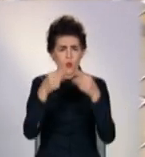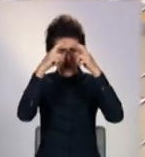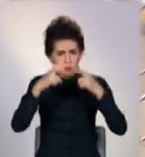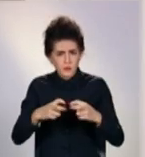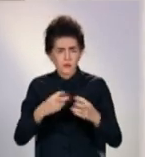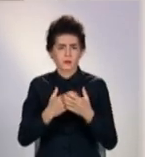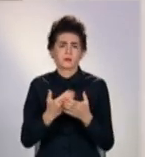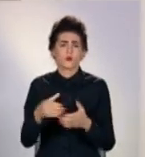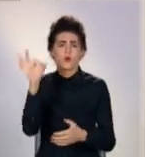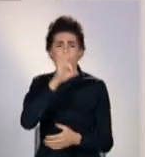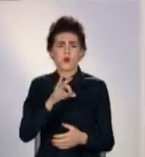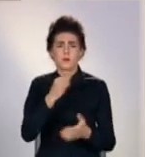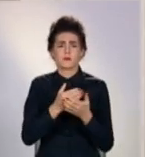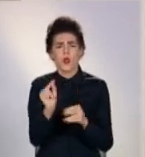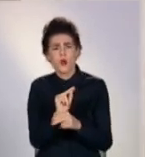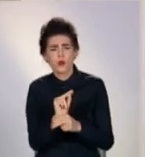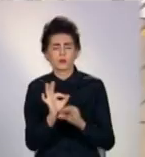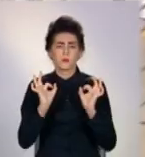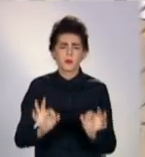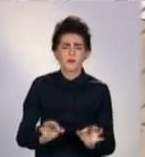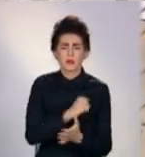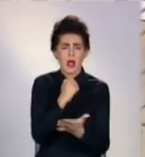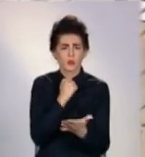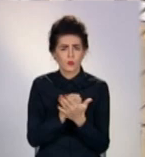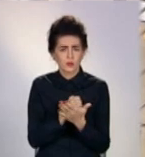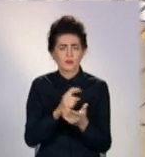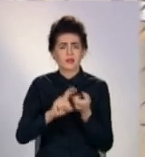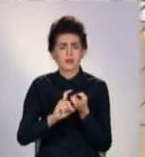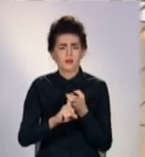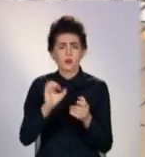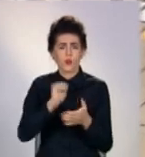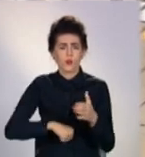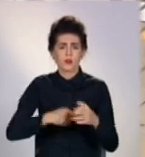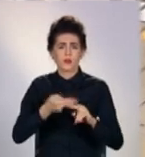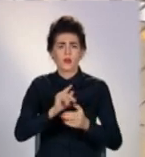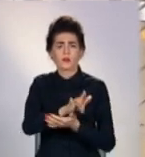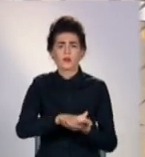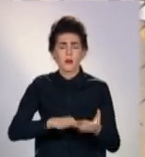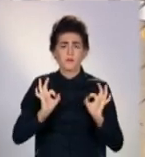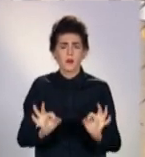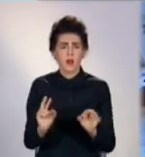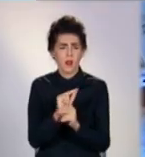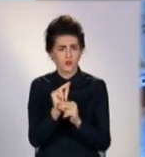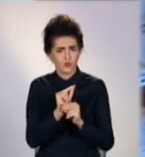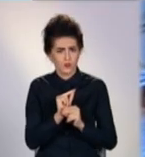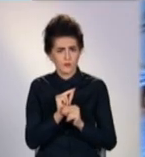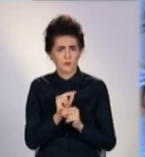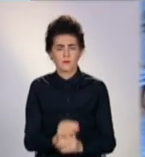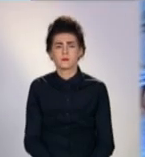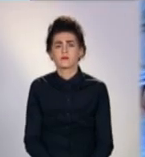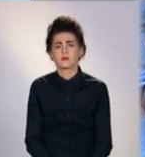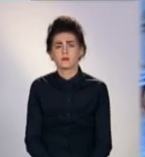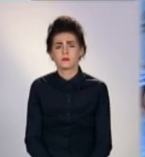прогнозування, лічення. Правильний діагноз зависить від правильного лічення. Клієнт